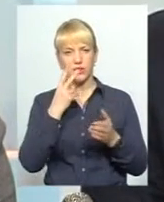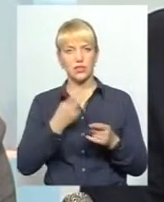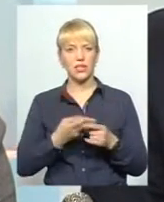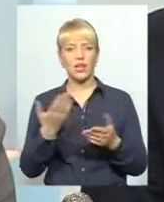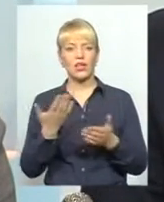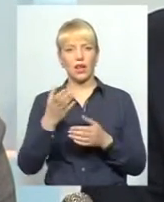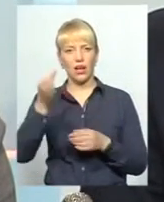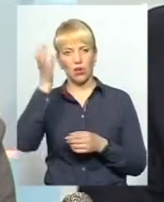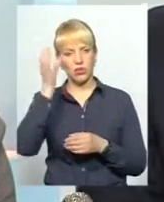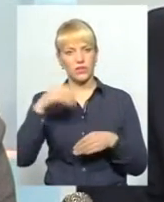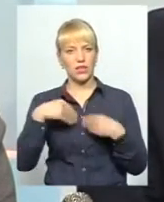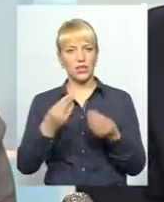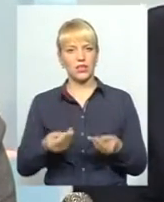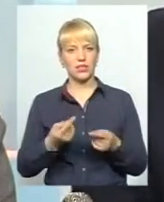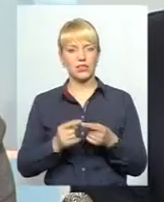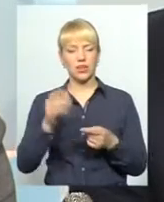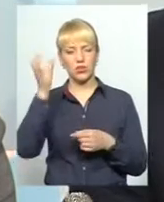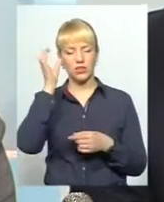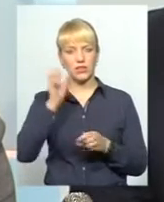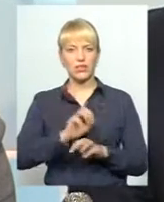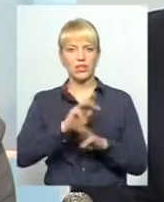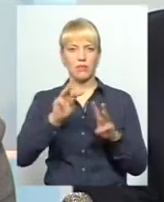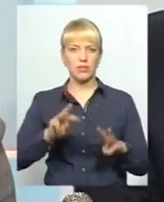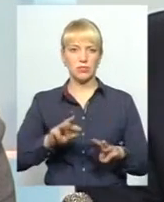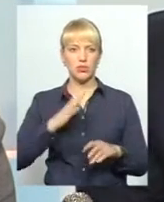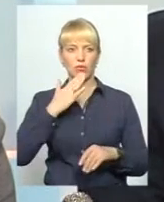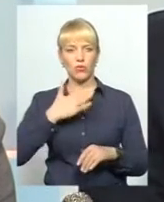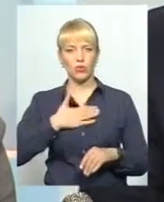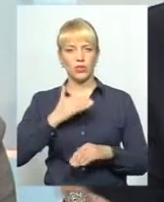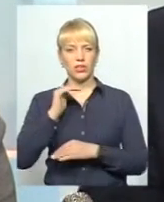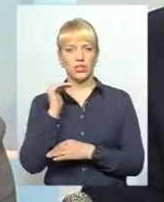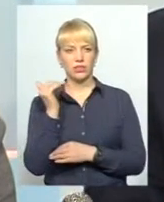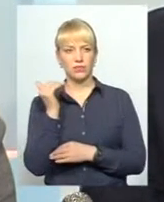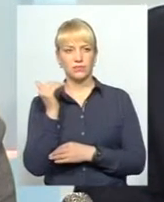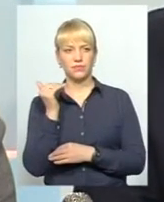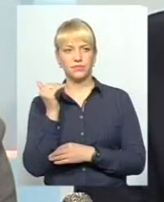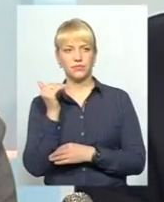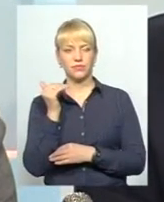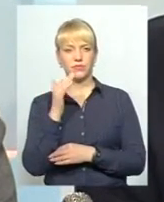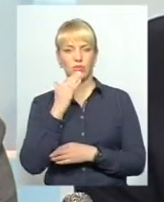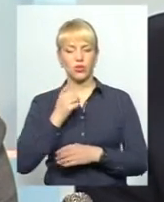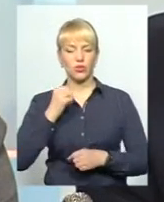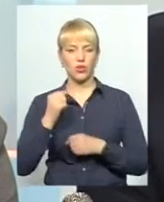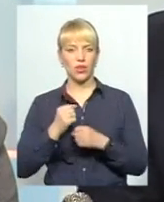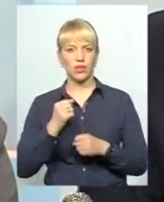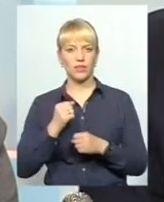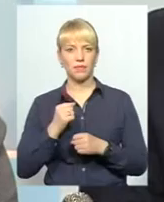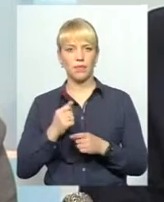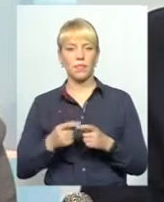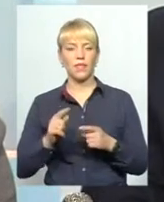яка освіта дається? Ця освіта забезпечить мою дитину, дітей, моїх колег забезпечить